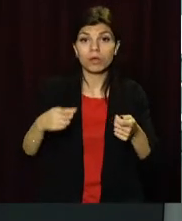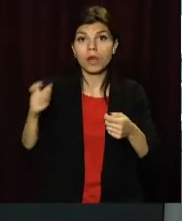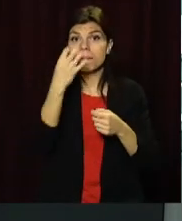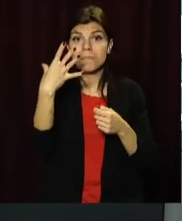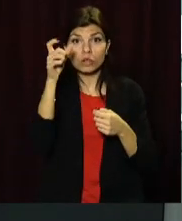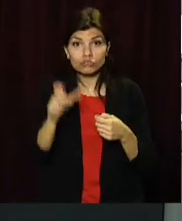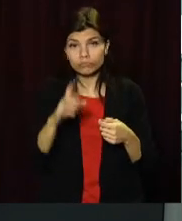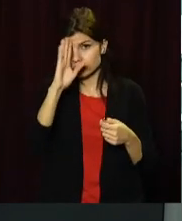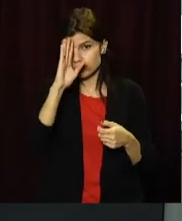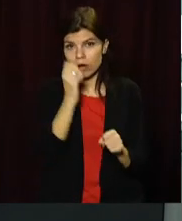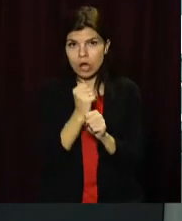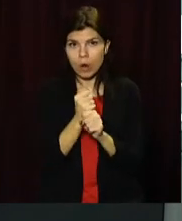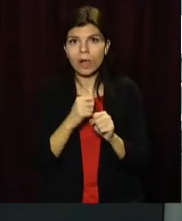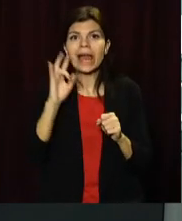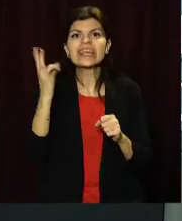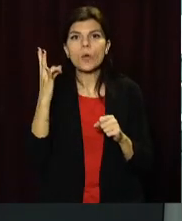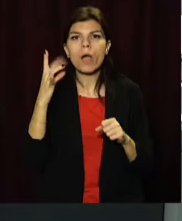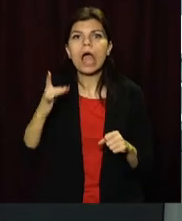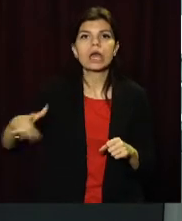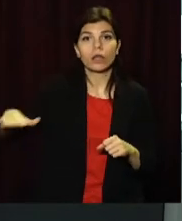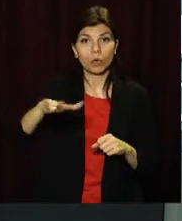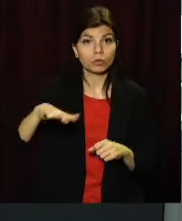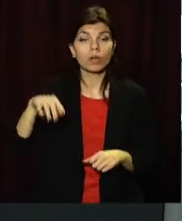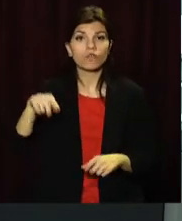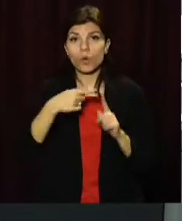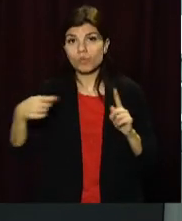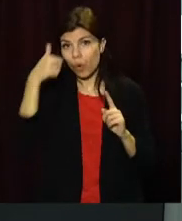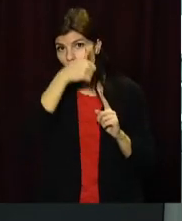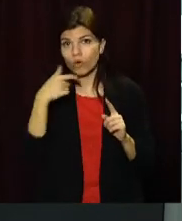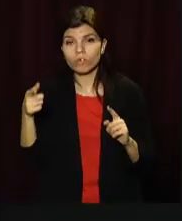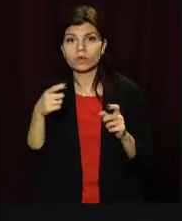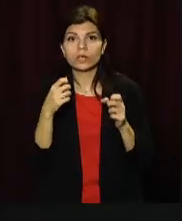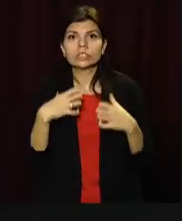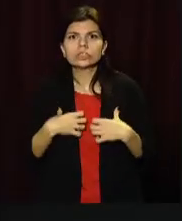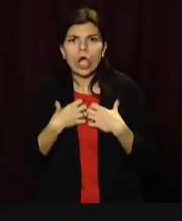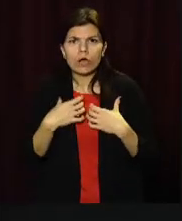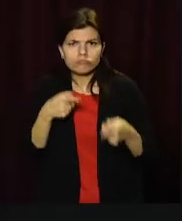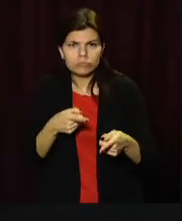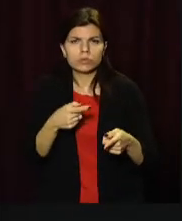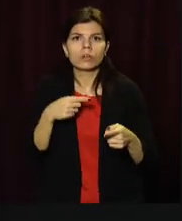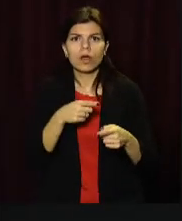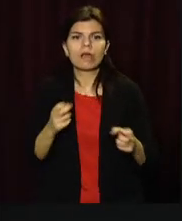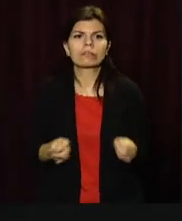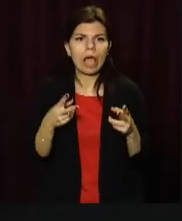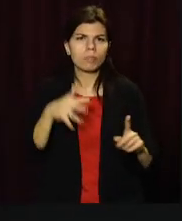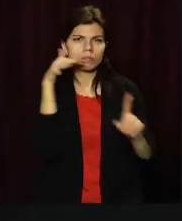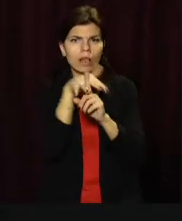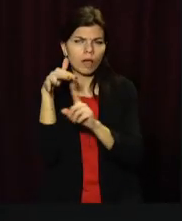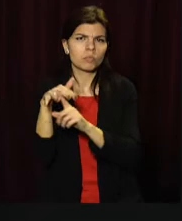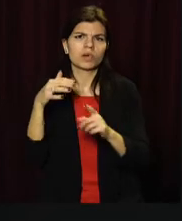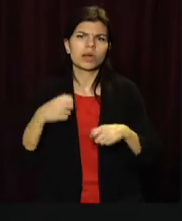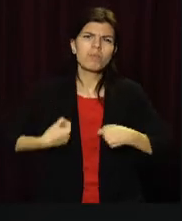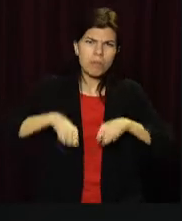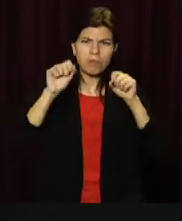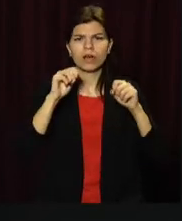людей. Чоловіки працювали в Нікопольському районі. Протягом року тримали у страху місцевих жителів, чинили розбійні напади, насильство і